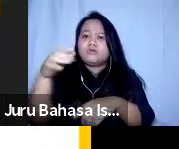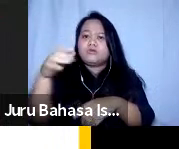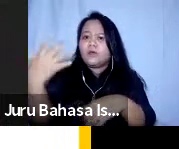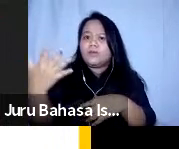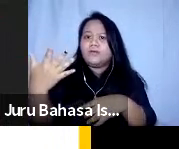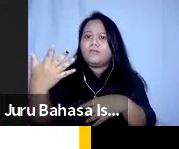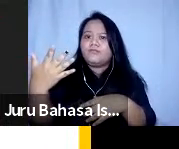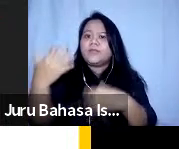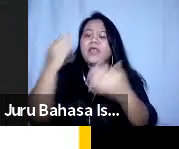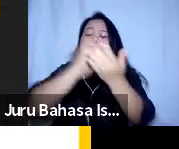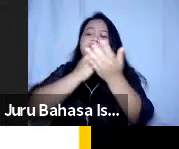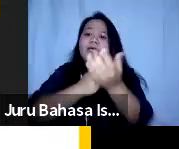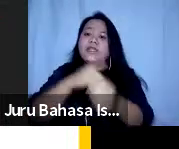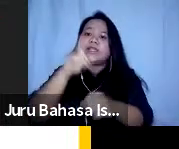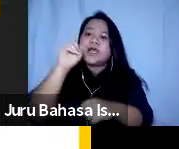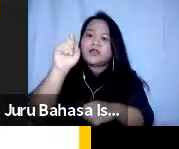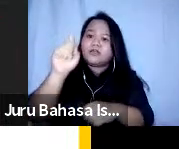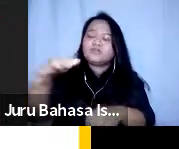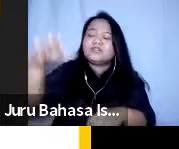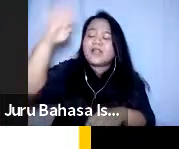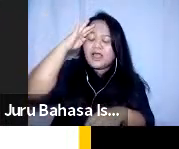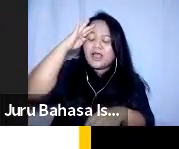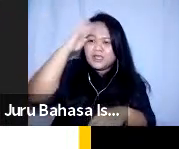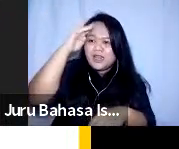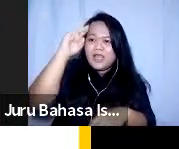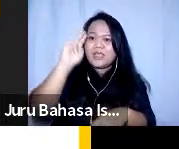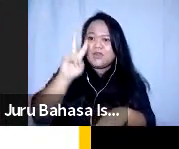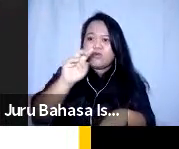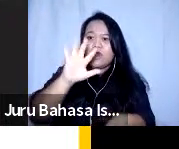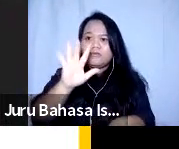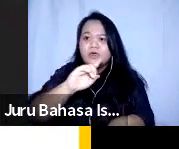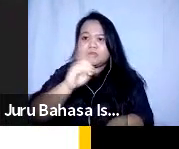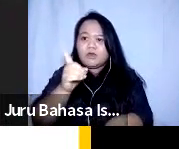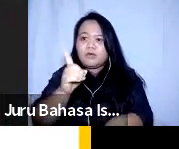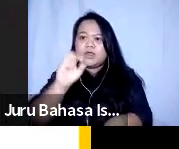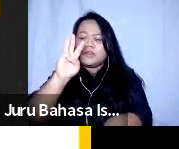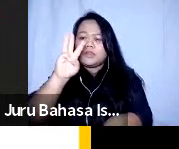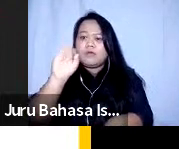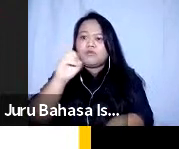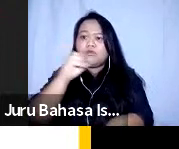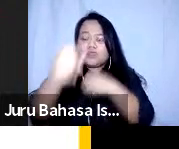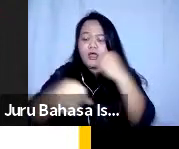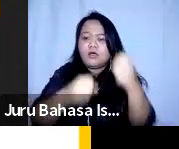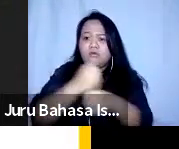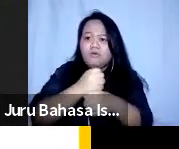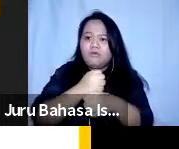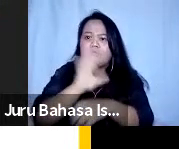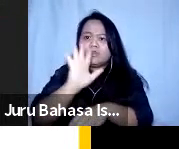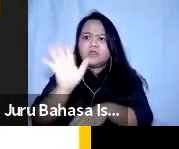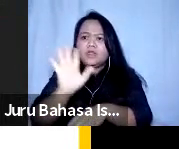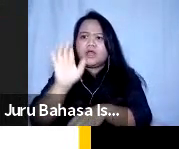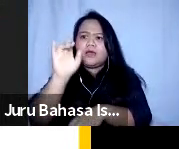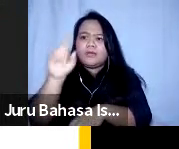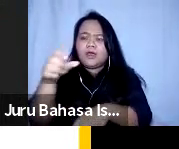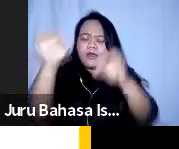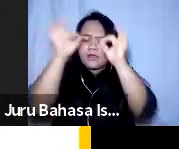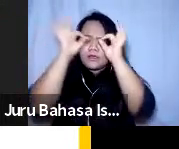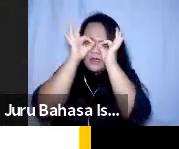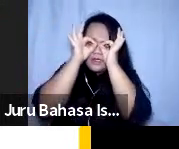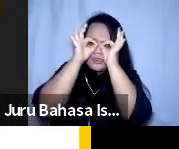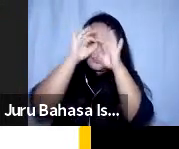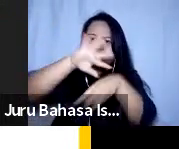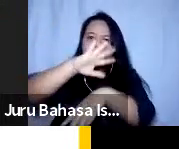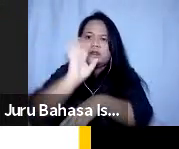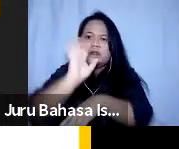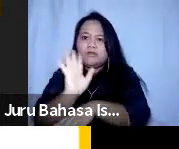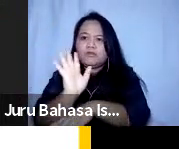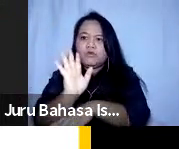harus laki-laki berusia 25-30 tahun tidak menggunakan kacamata dan bukan